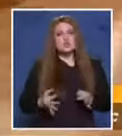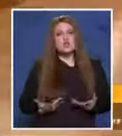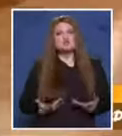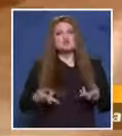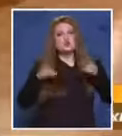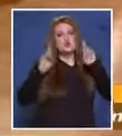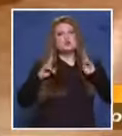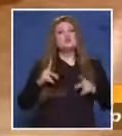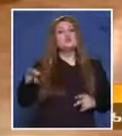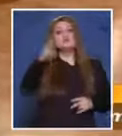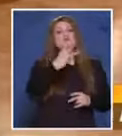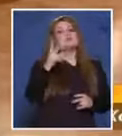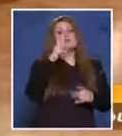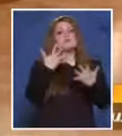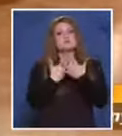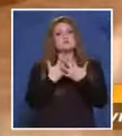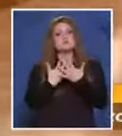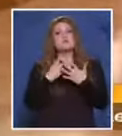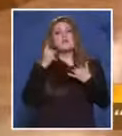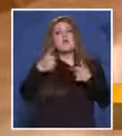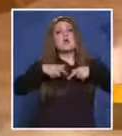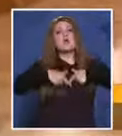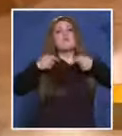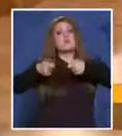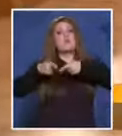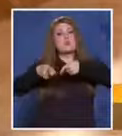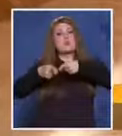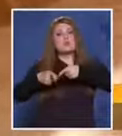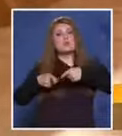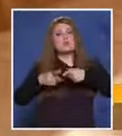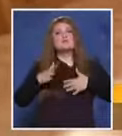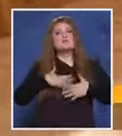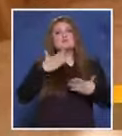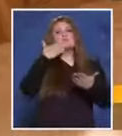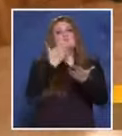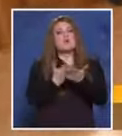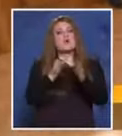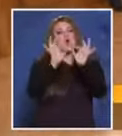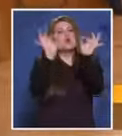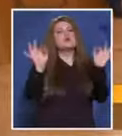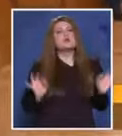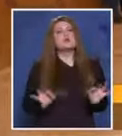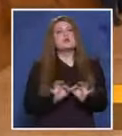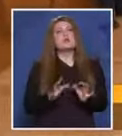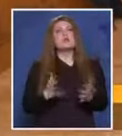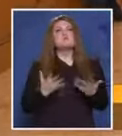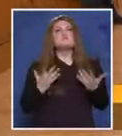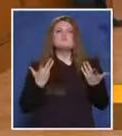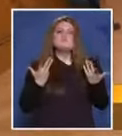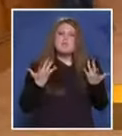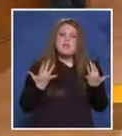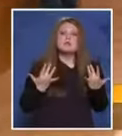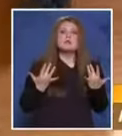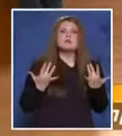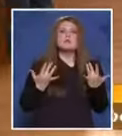Ясно прокуратурата в своята пледуария очертава едни много